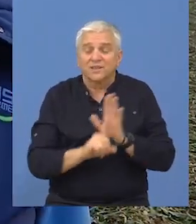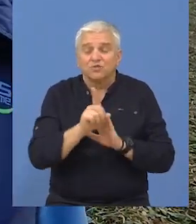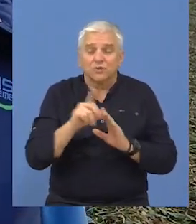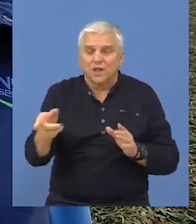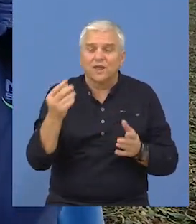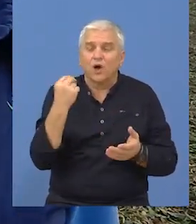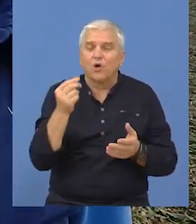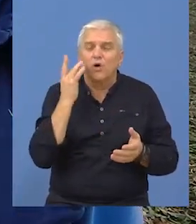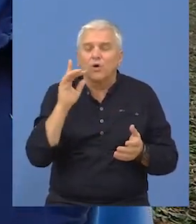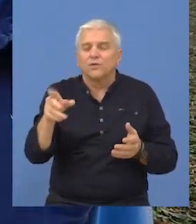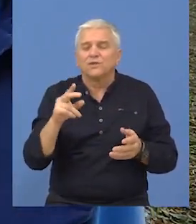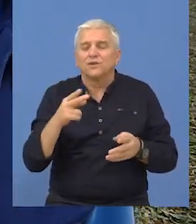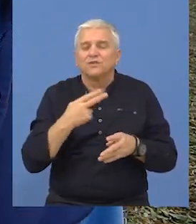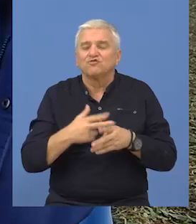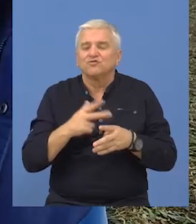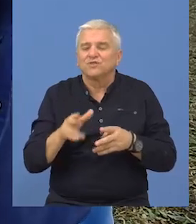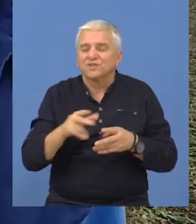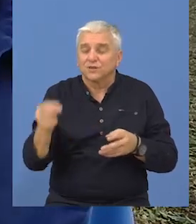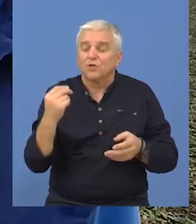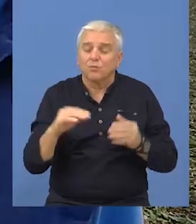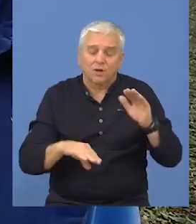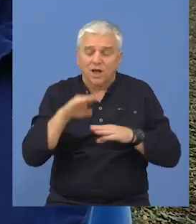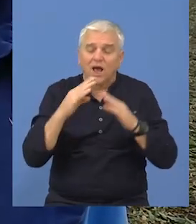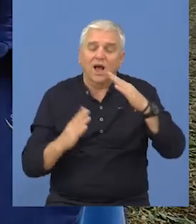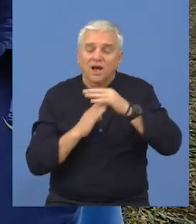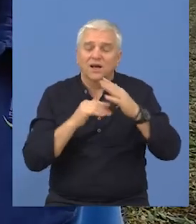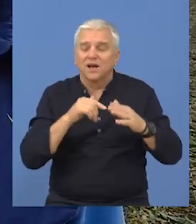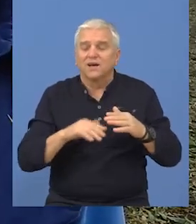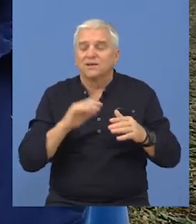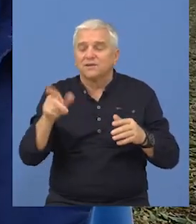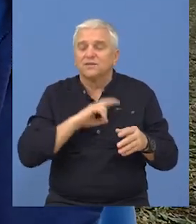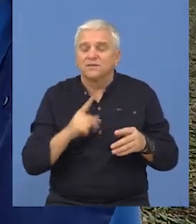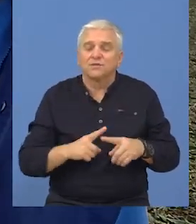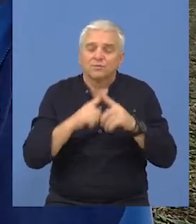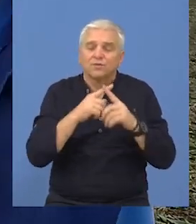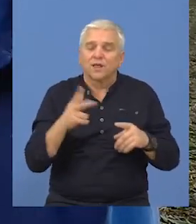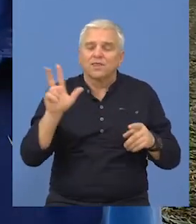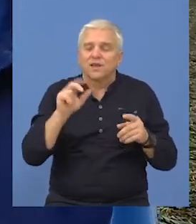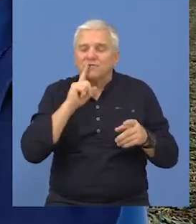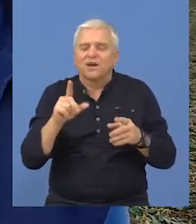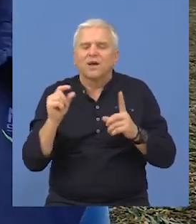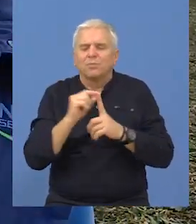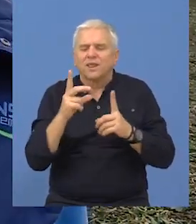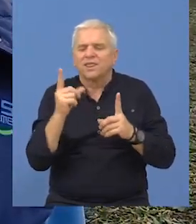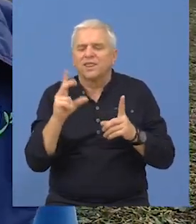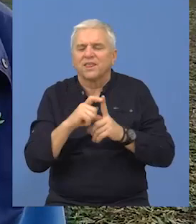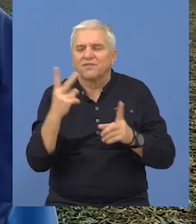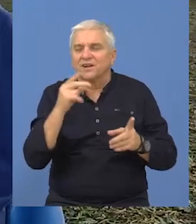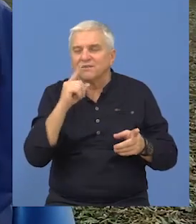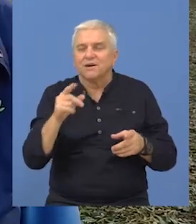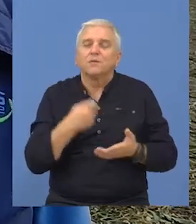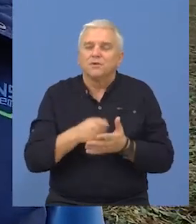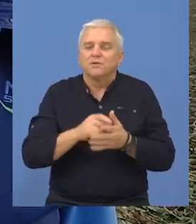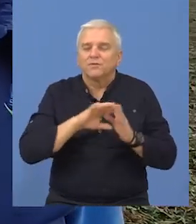ako imam nečistoću dozvoljenu, onda na to još ide 3 evra i to je to plus 5DV.